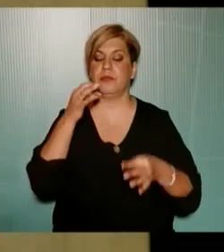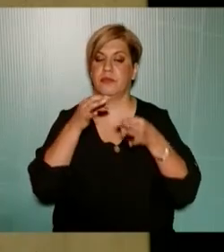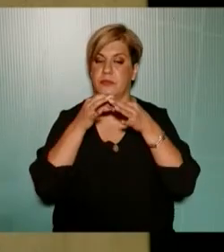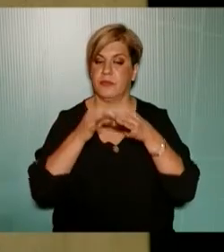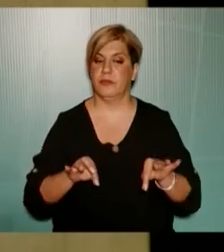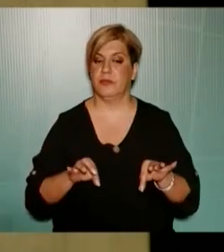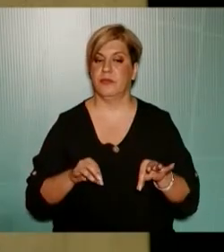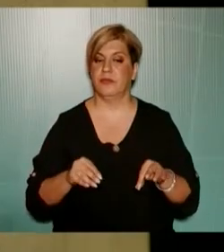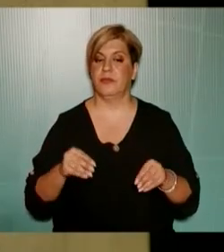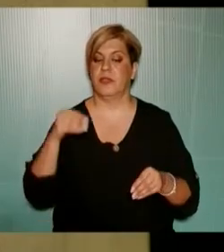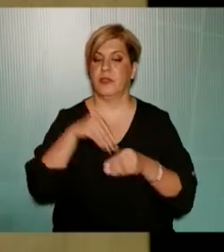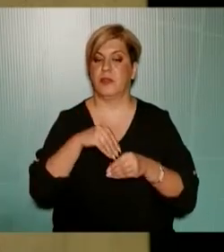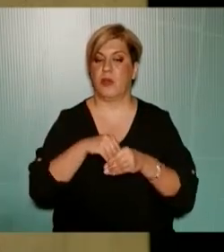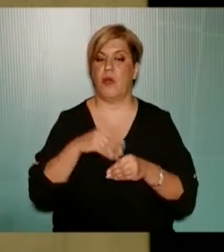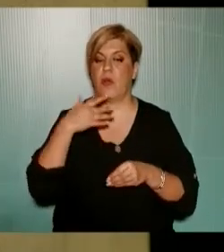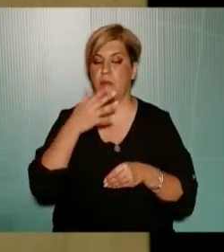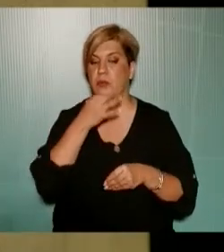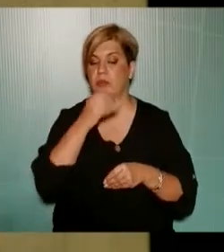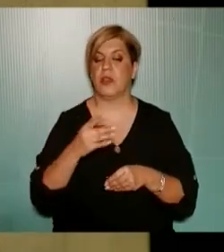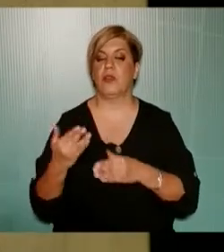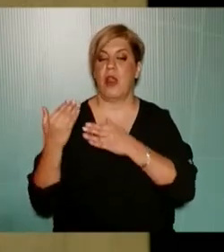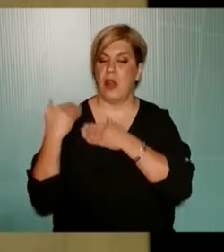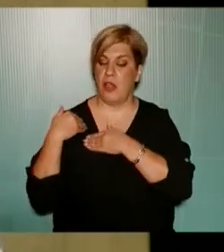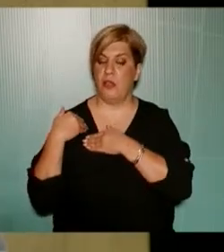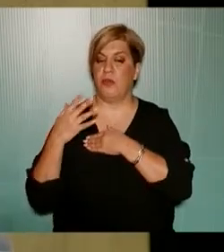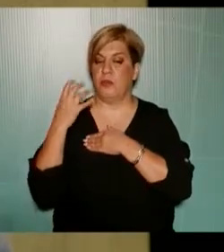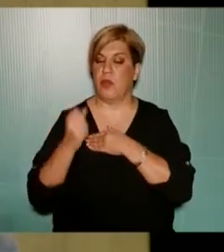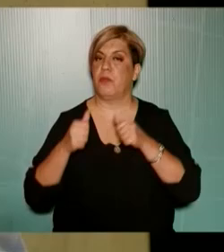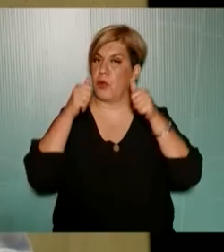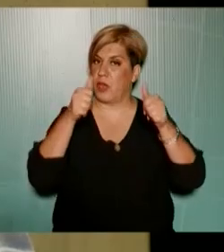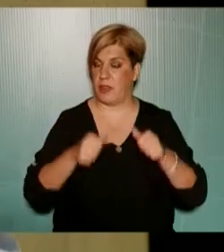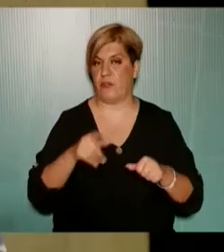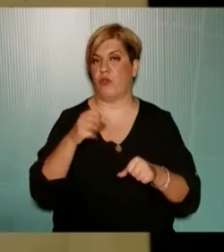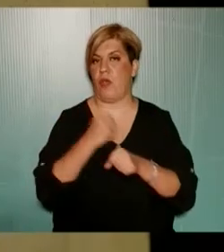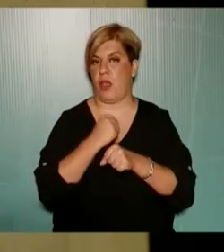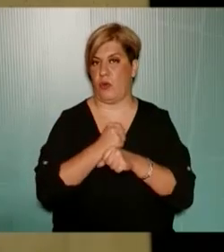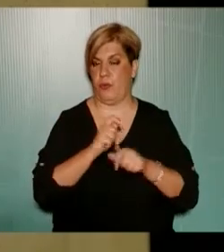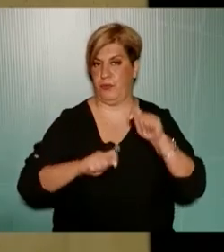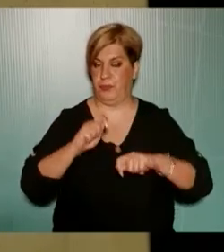συμμετοχής όλων όπως είπα και του ανάδοχου που έχει προκηρυχθεί για αυτό το έργο